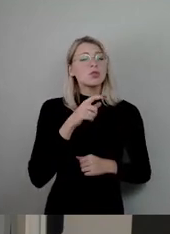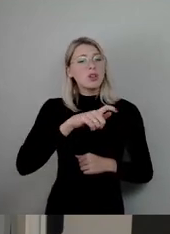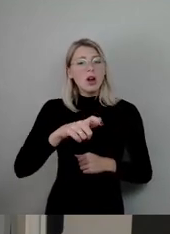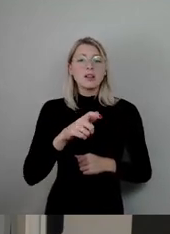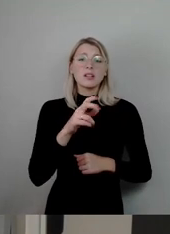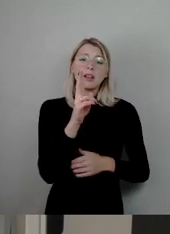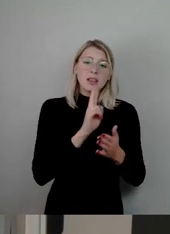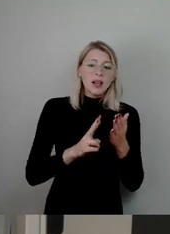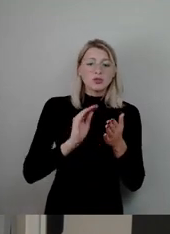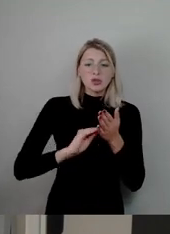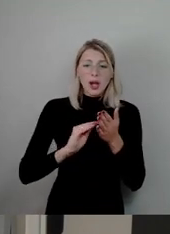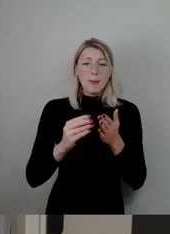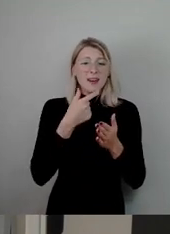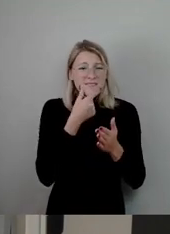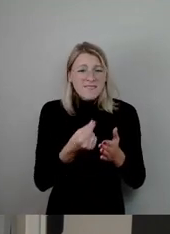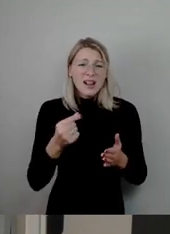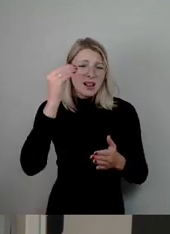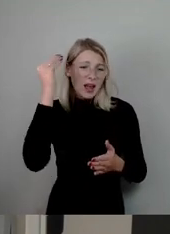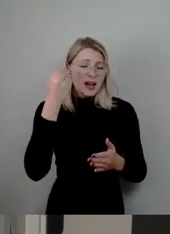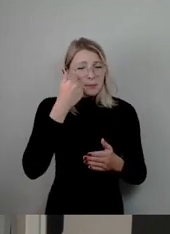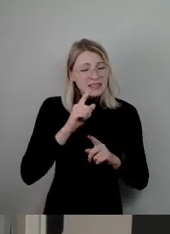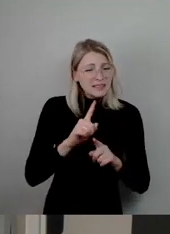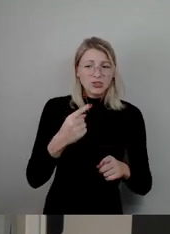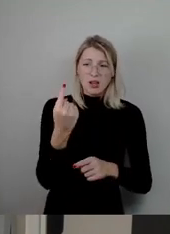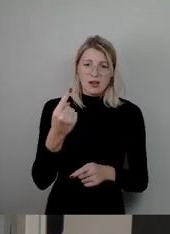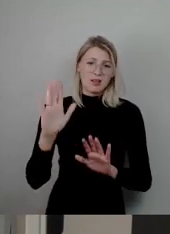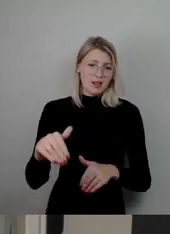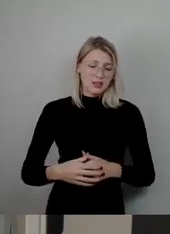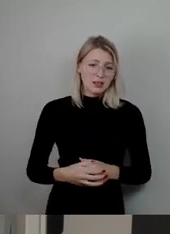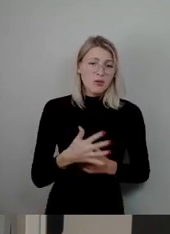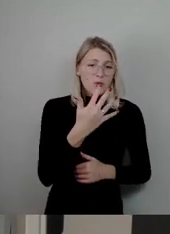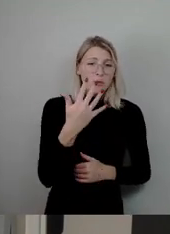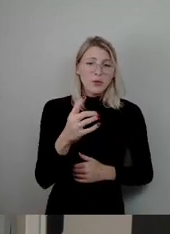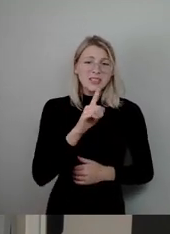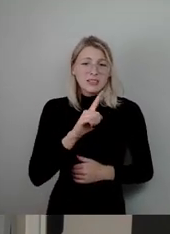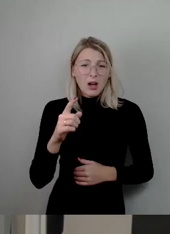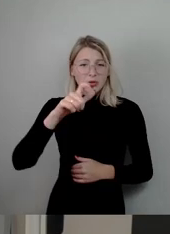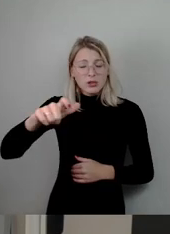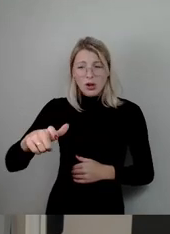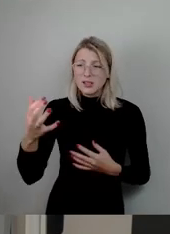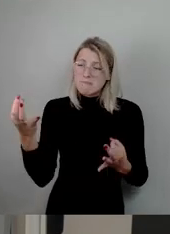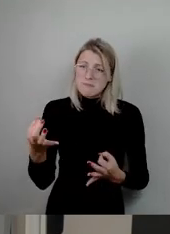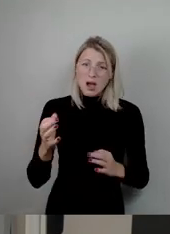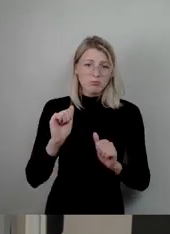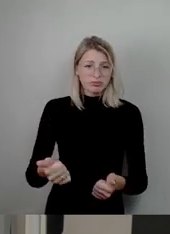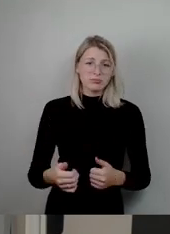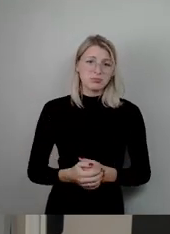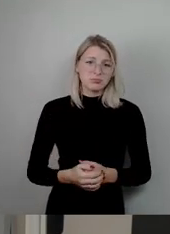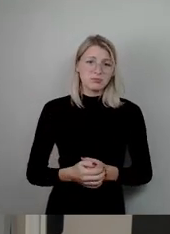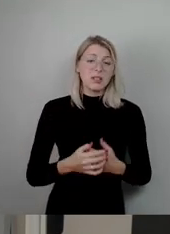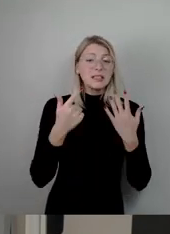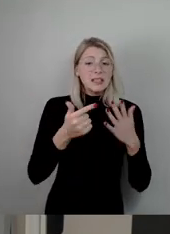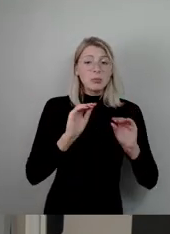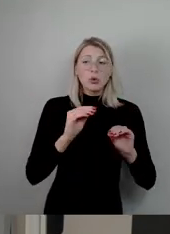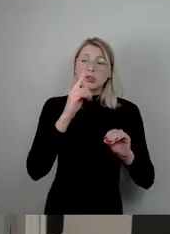nicht im Regen stehen. 55.000 Menschen, sieben Kurse ist nur ein Tropfen auf einen heißen Stein. Wenn wir